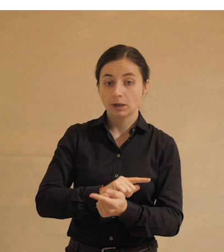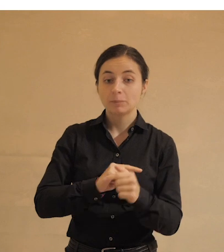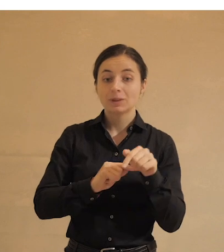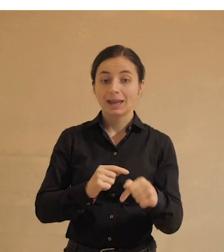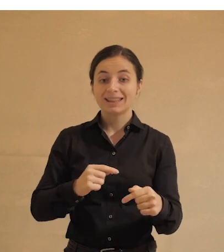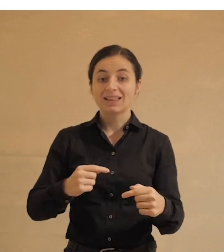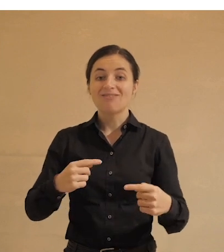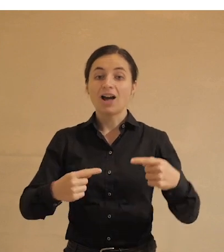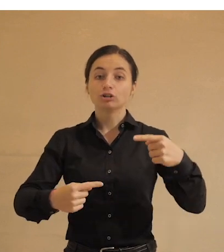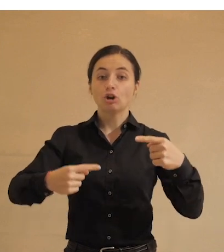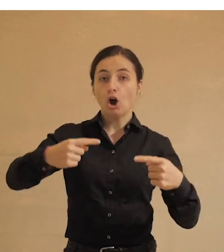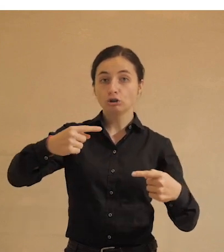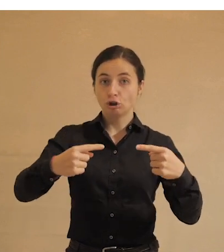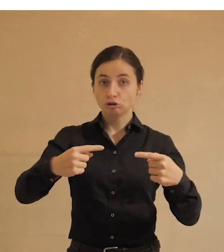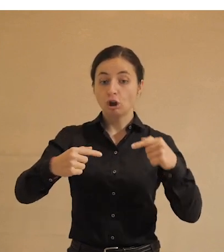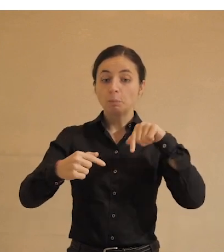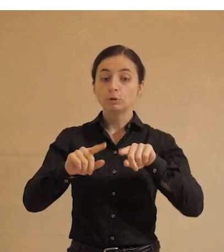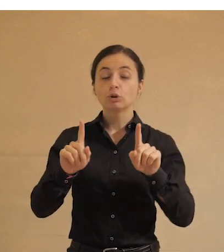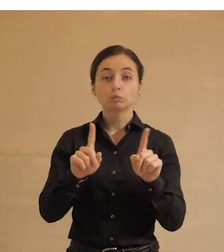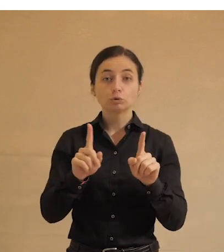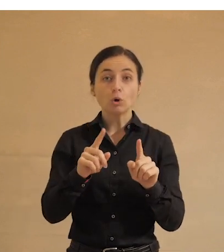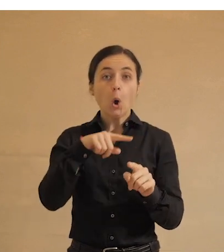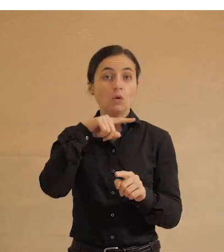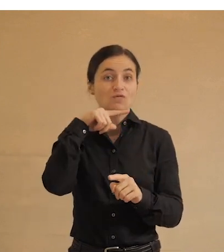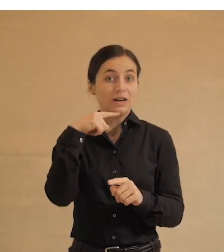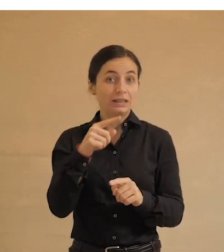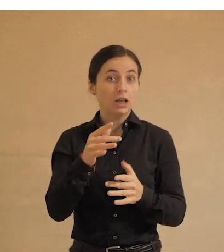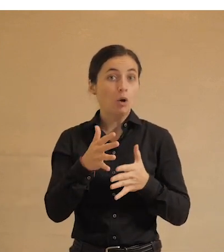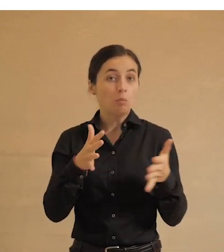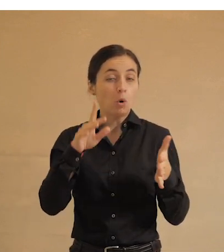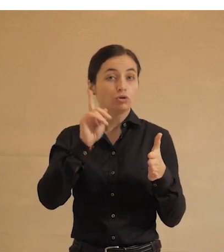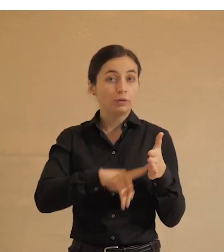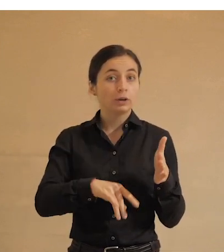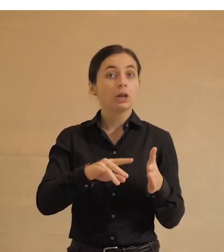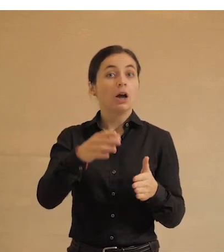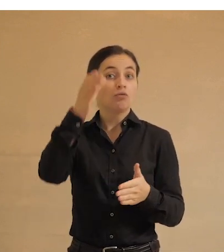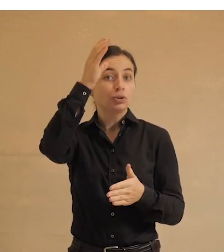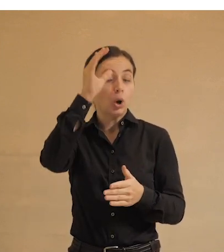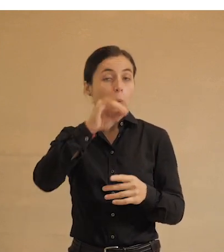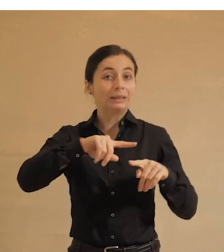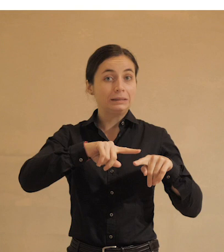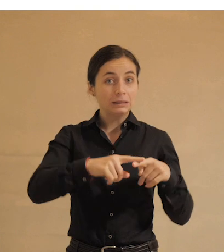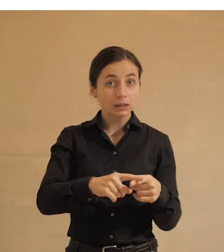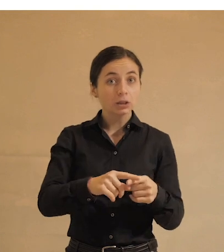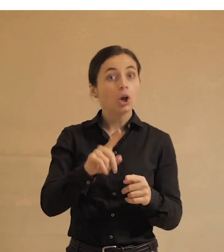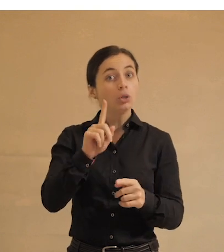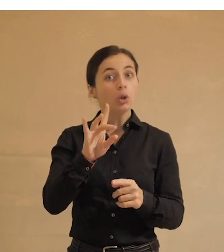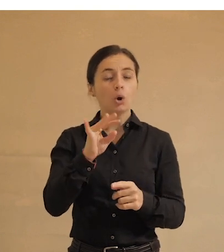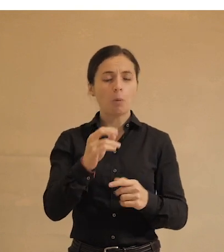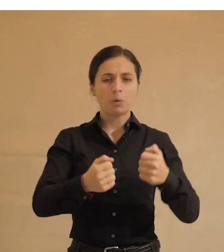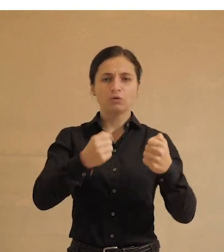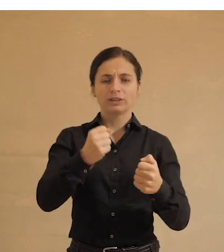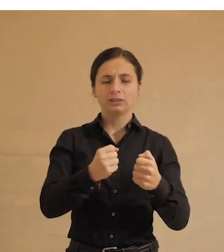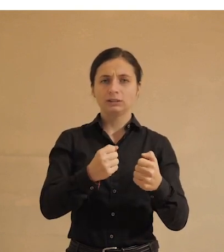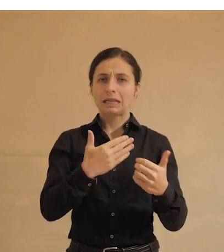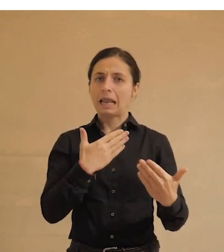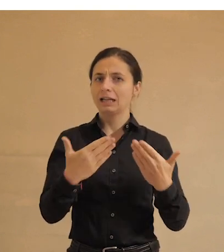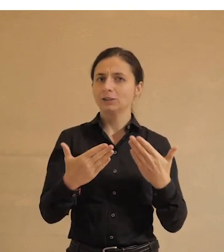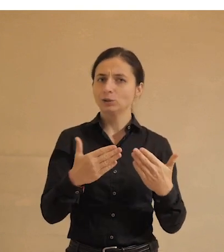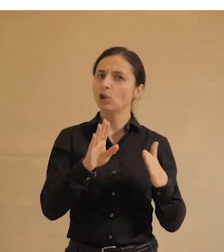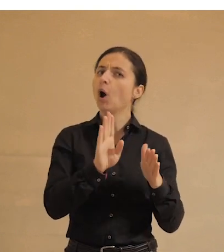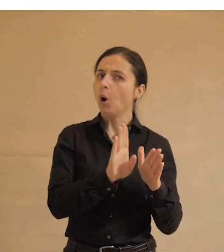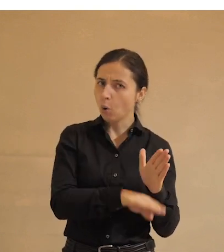этого соотношения, при том, что, казалось бы, в России больше верят в науку и технику, а при этом к роботу-водителю относятся